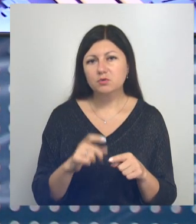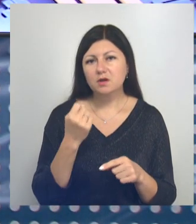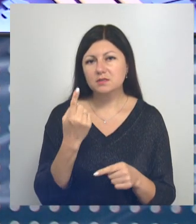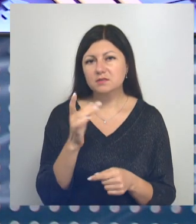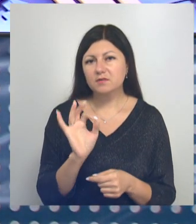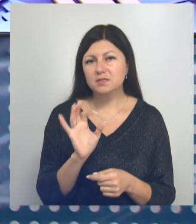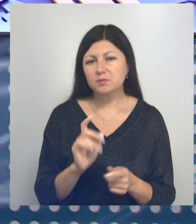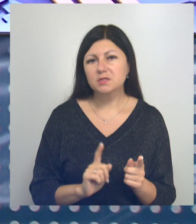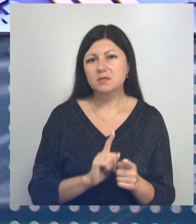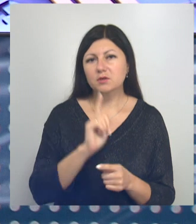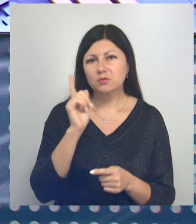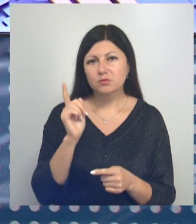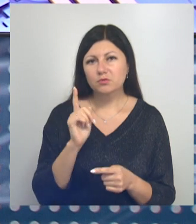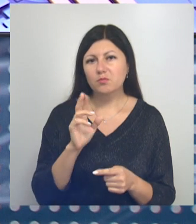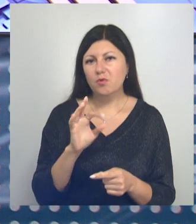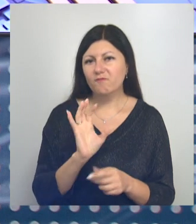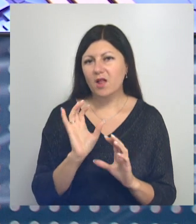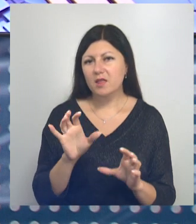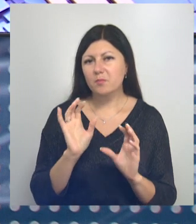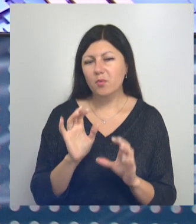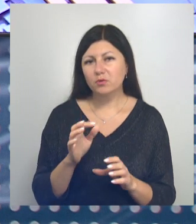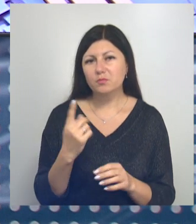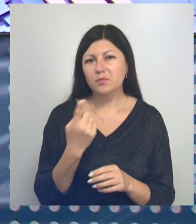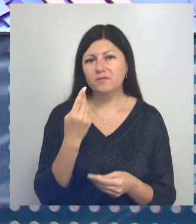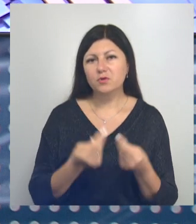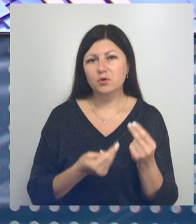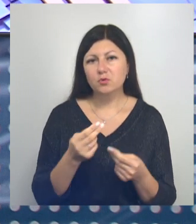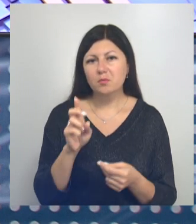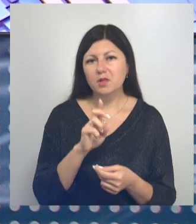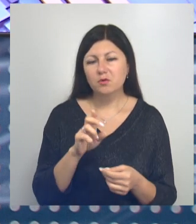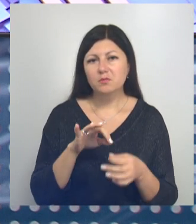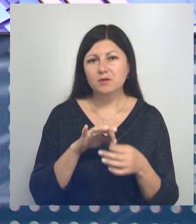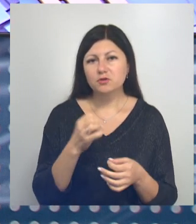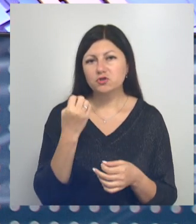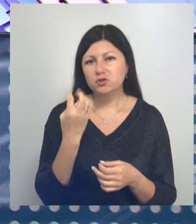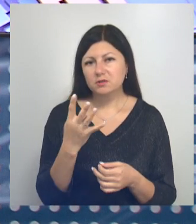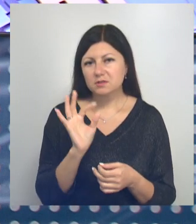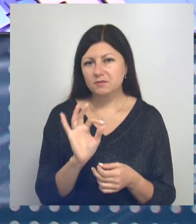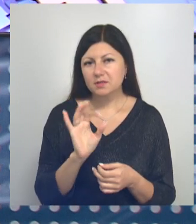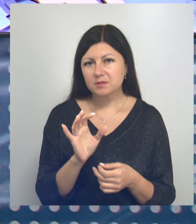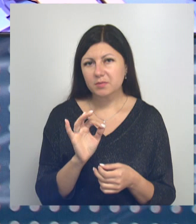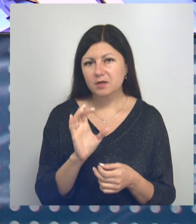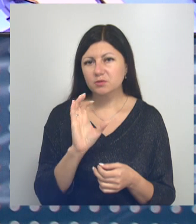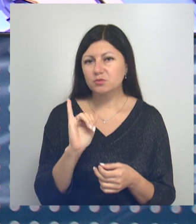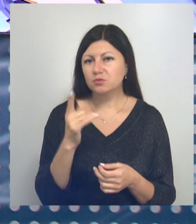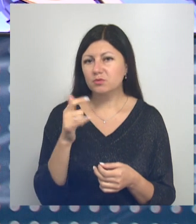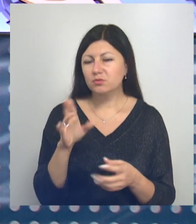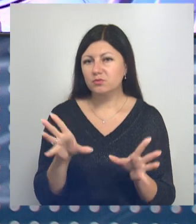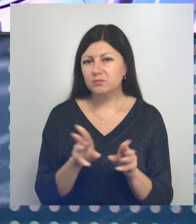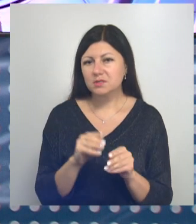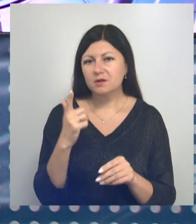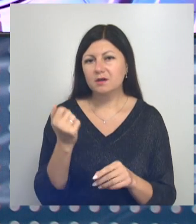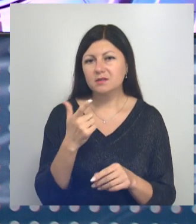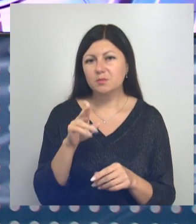октября, стартует Суперлига по волейболу. Первую игру Белогорья проведет 14 октября с сургутской командой «Газпром